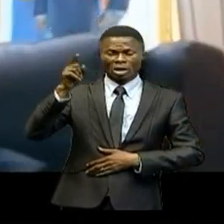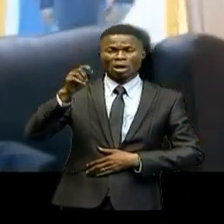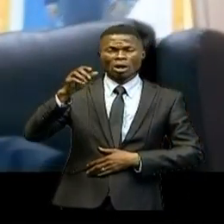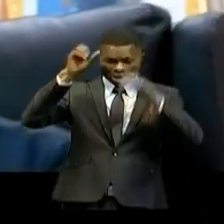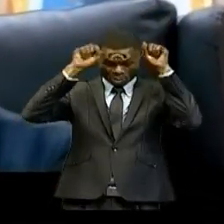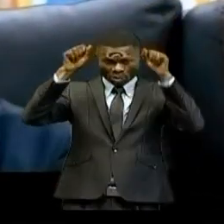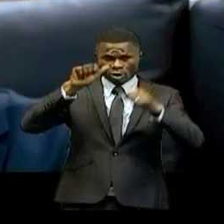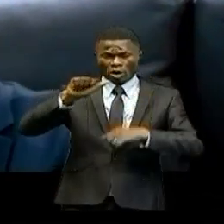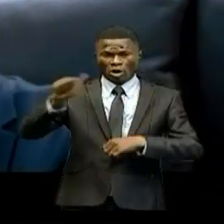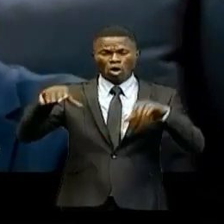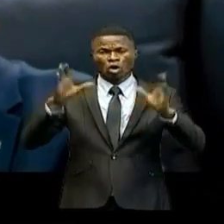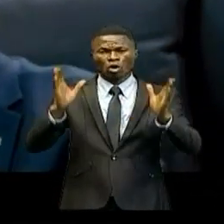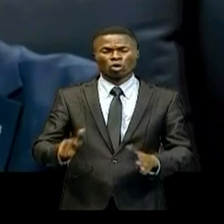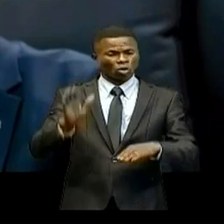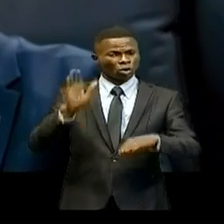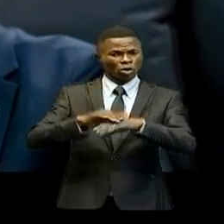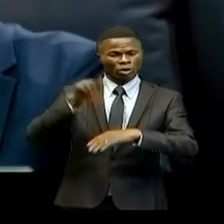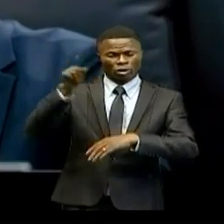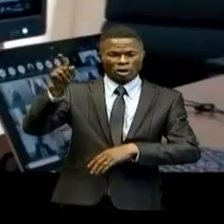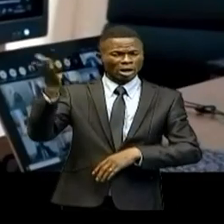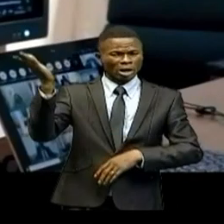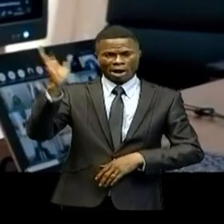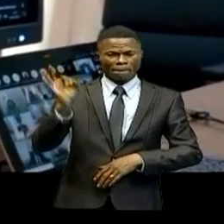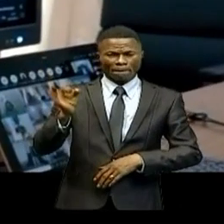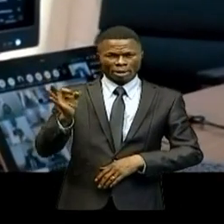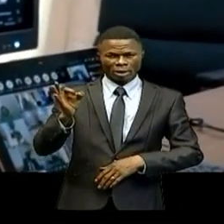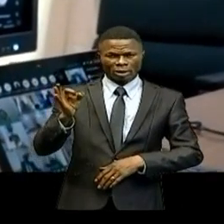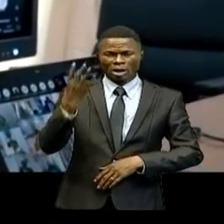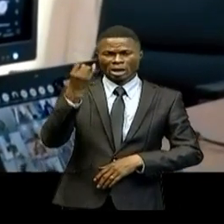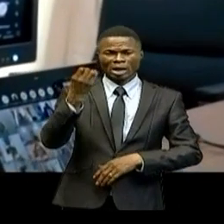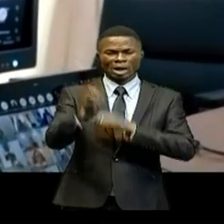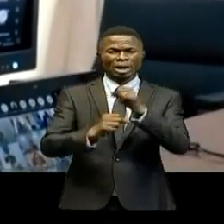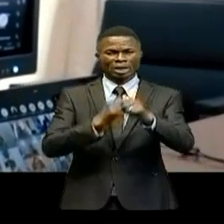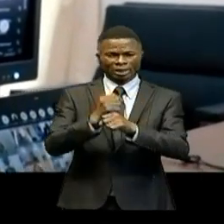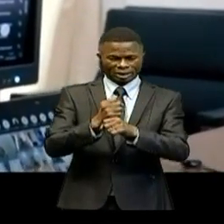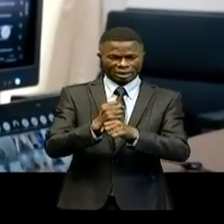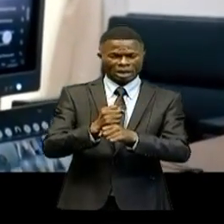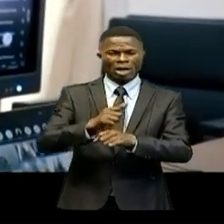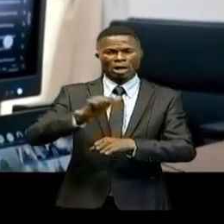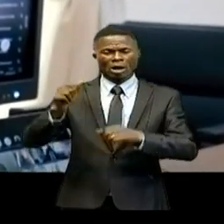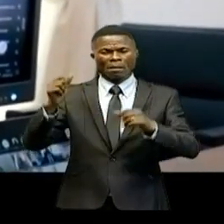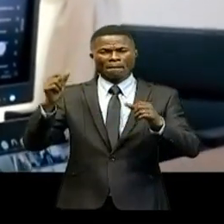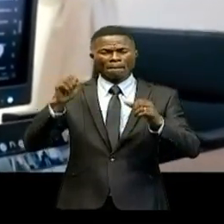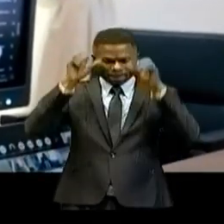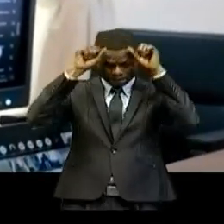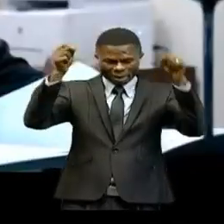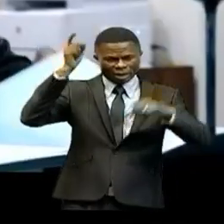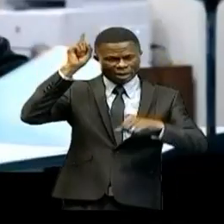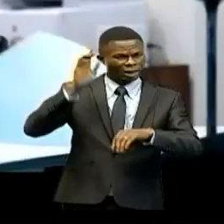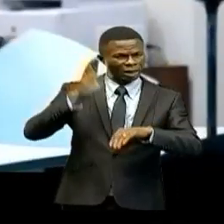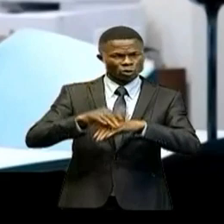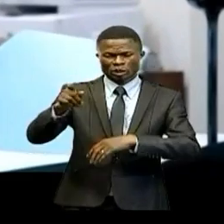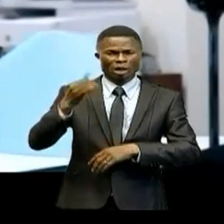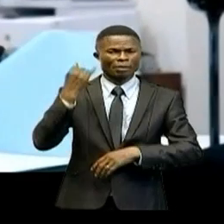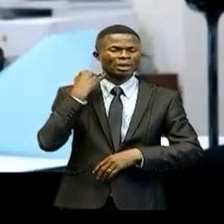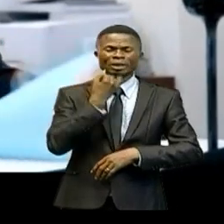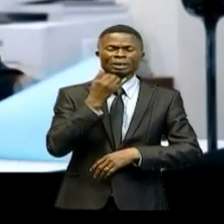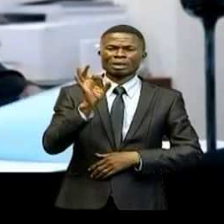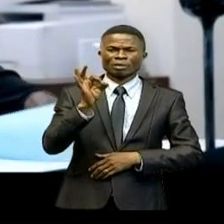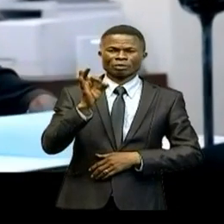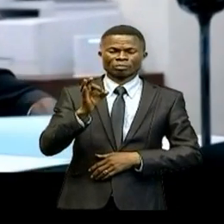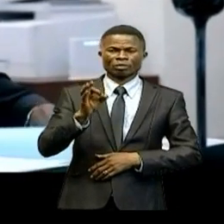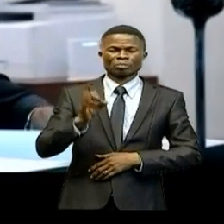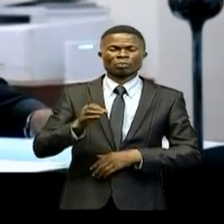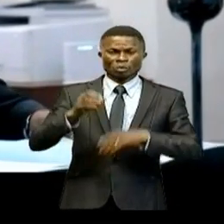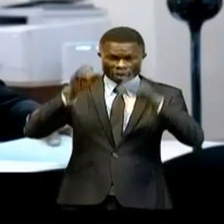congolais ne s'était rendu depuis près de 40 ans. Le chef de l'État y a été reçu